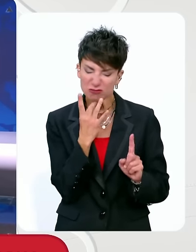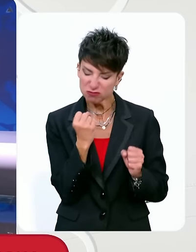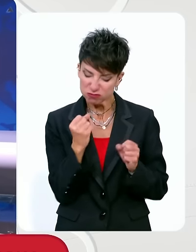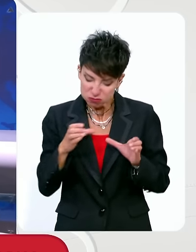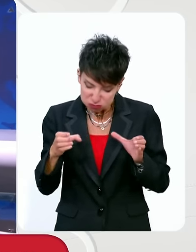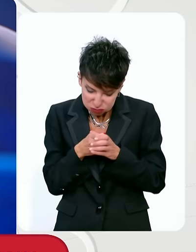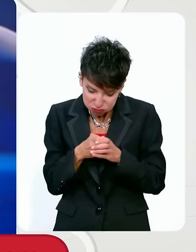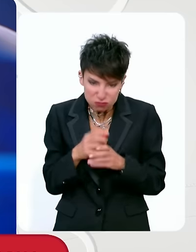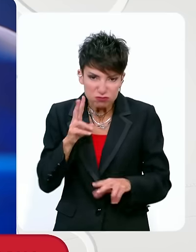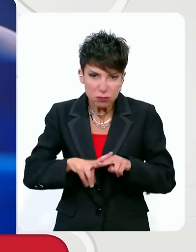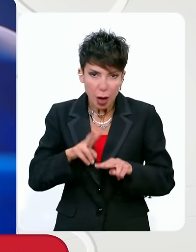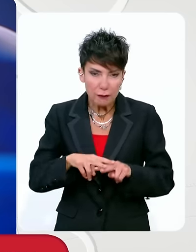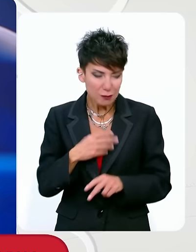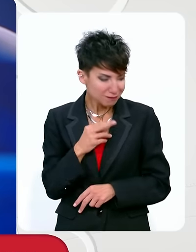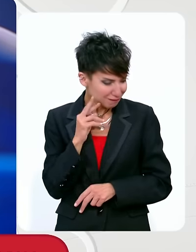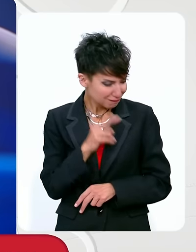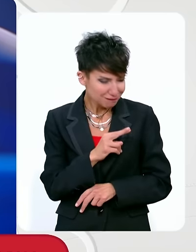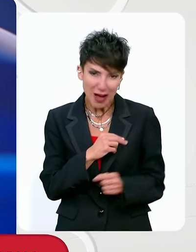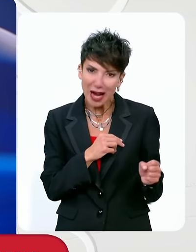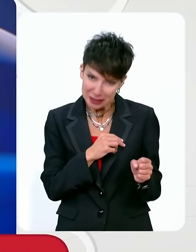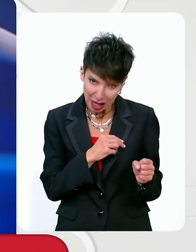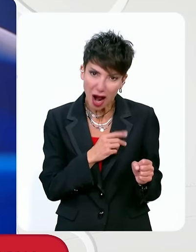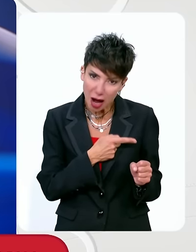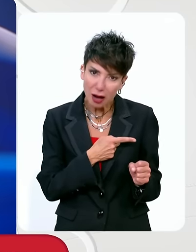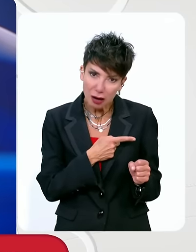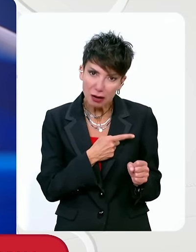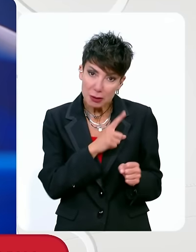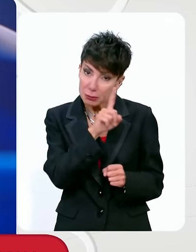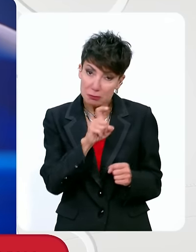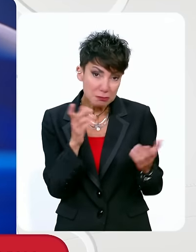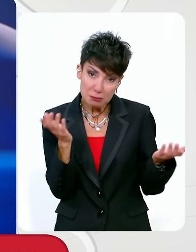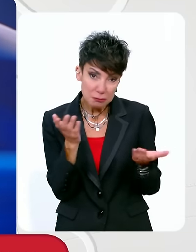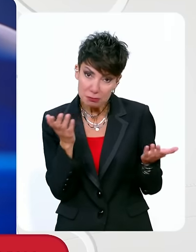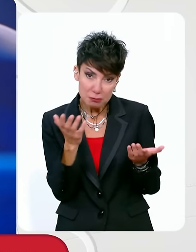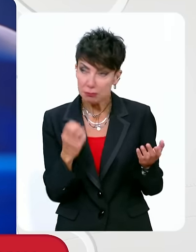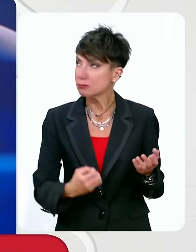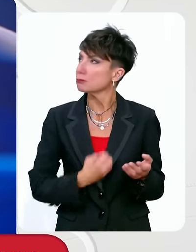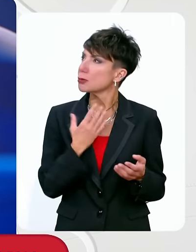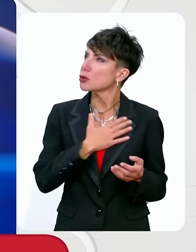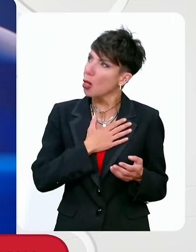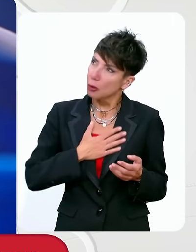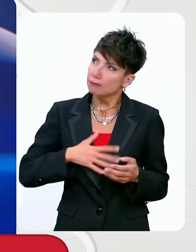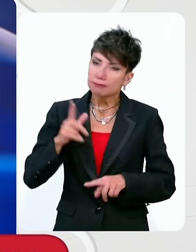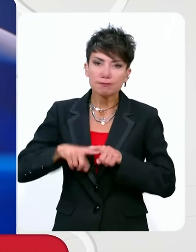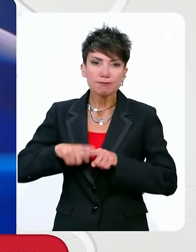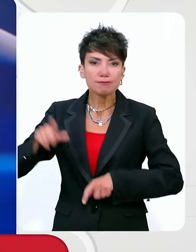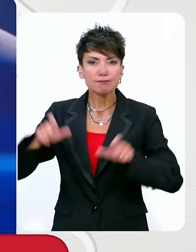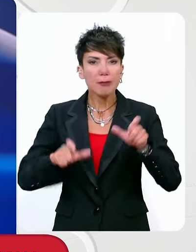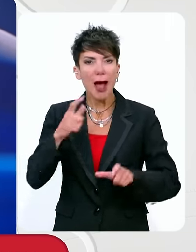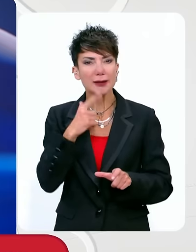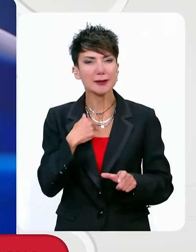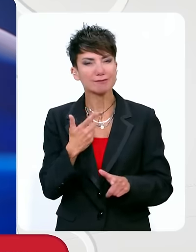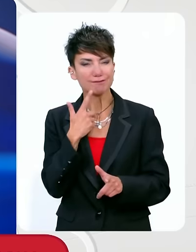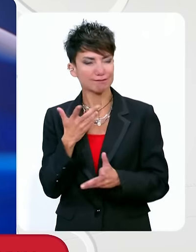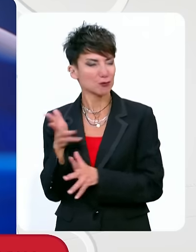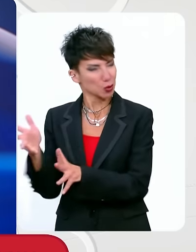αυτό το κόμμα, πώς να το πεις αριστερά. Δηλαδή, μόνο κοροϊδία μπορεί πλέον ο ελληνικός λαός και μετά φυσικά,